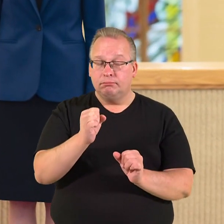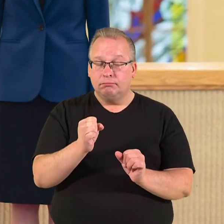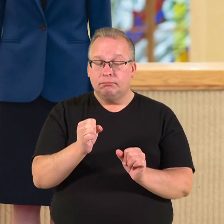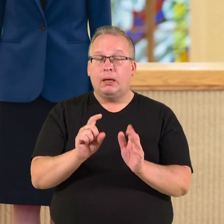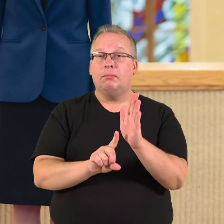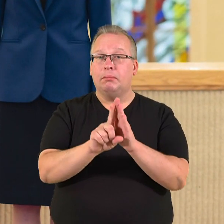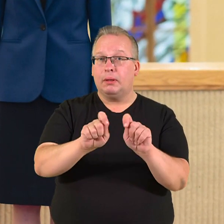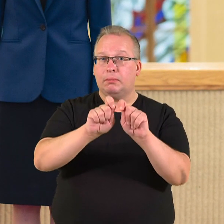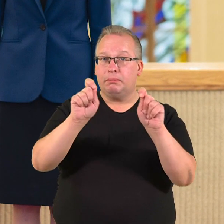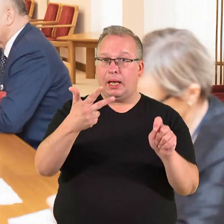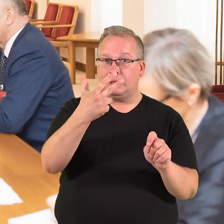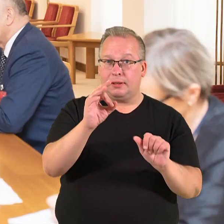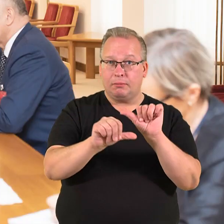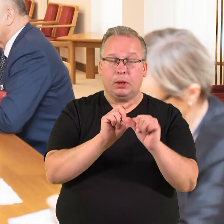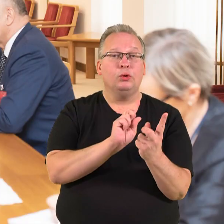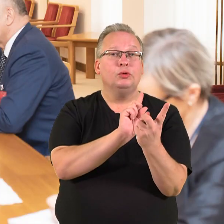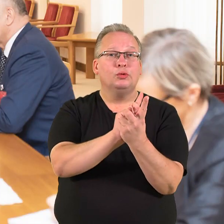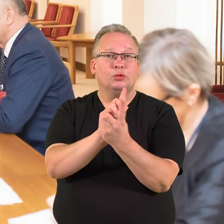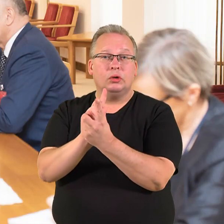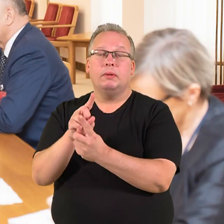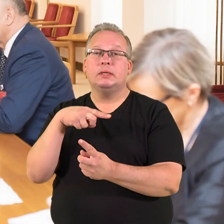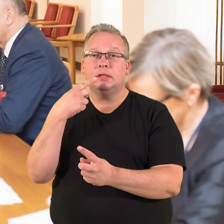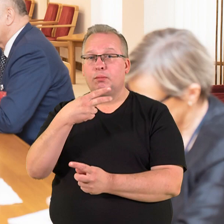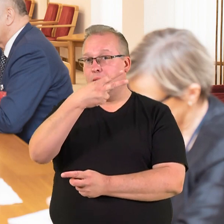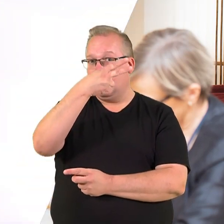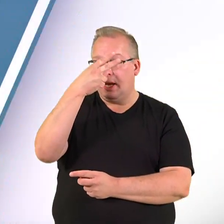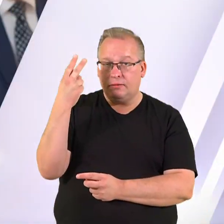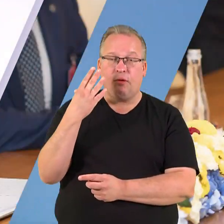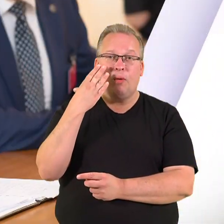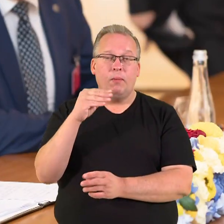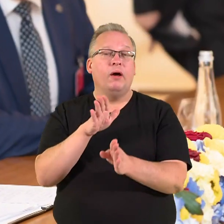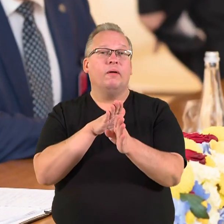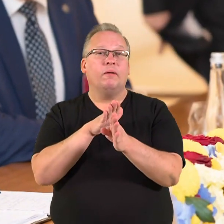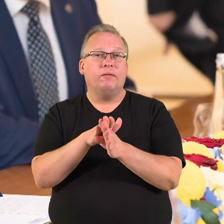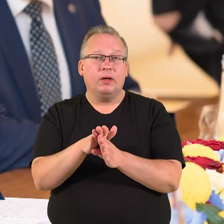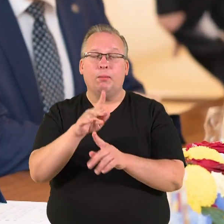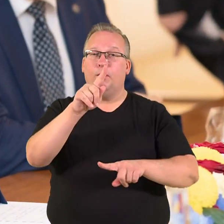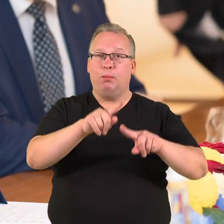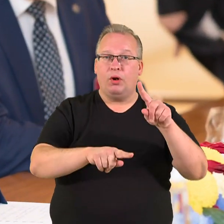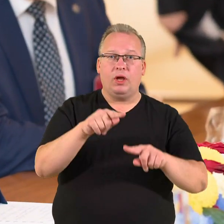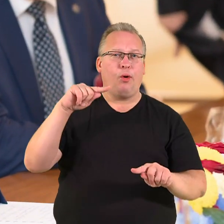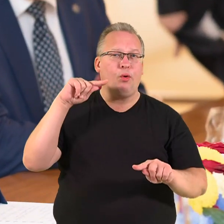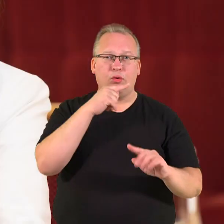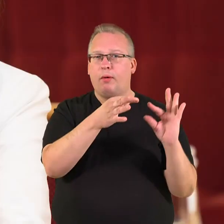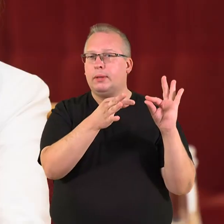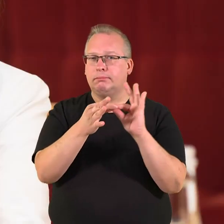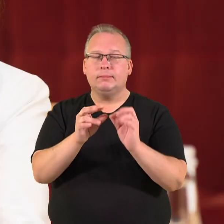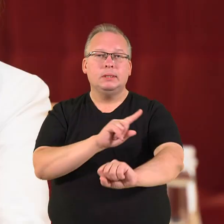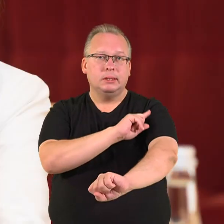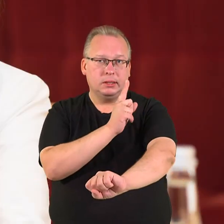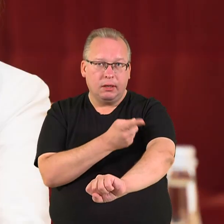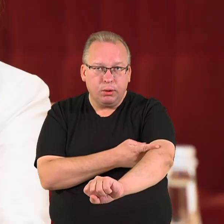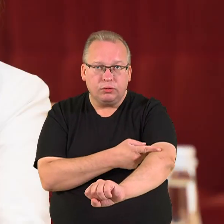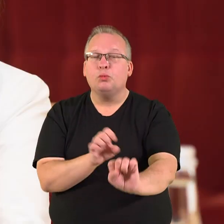30 metį, susitikimuose pabrėžiama, trap Lietuvos ir Moldovos vyksta aktyvus politinis ir ekonominis vendradarbiavimas,